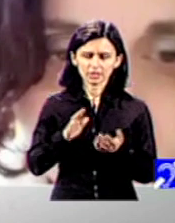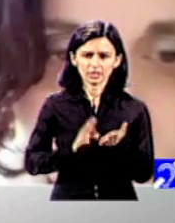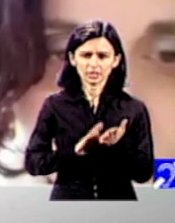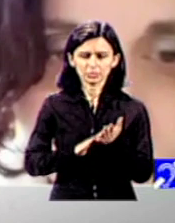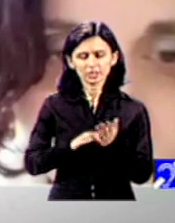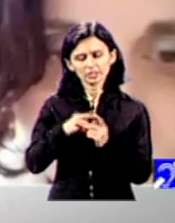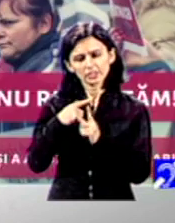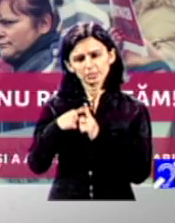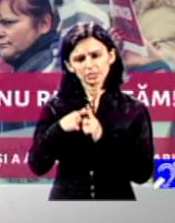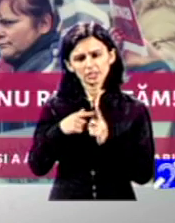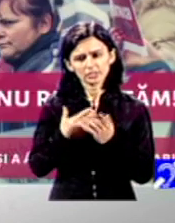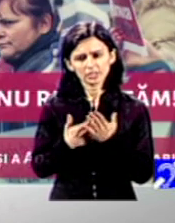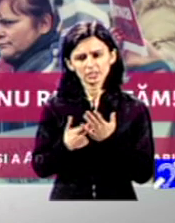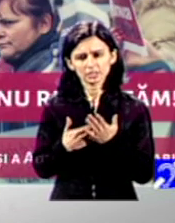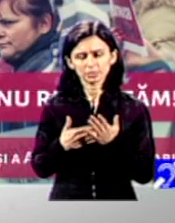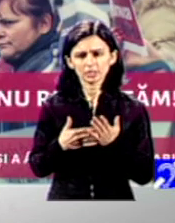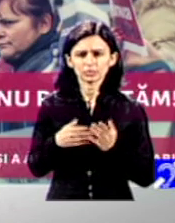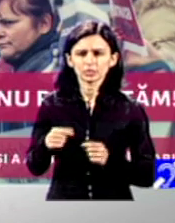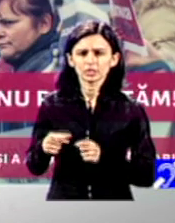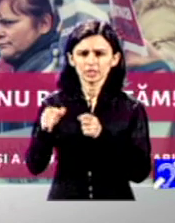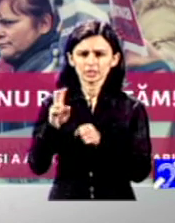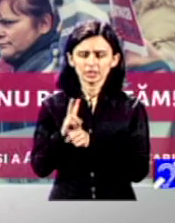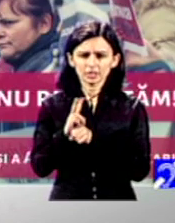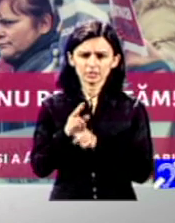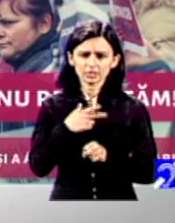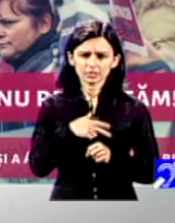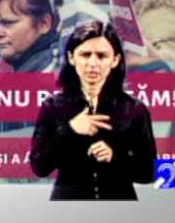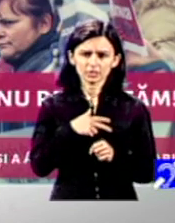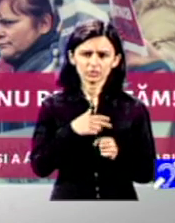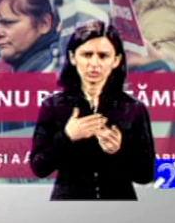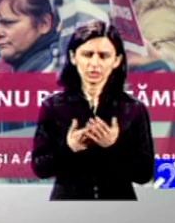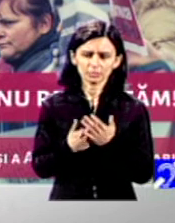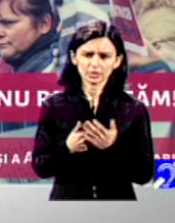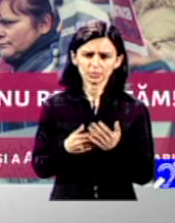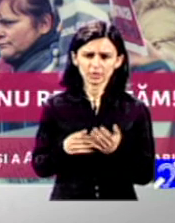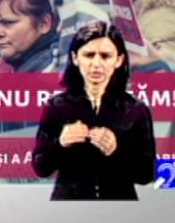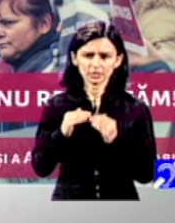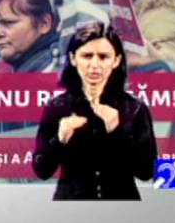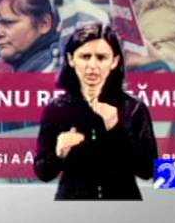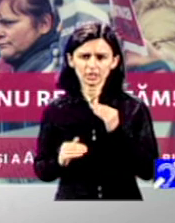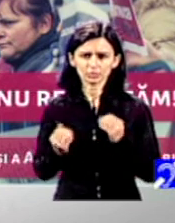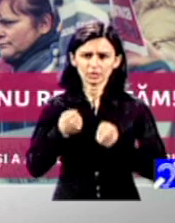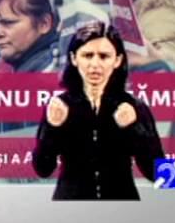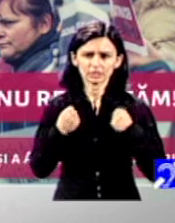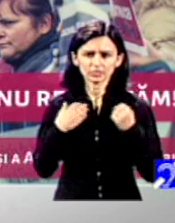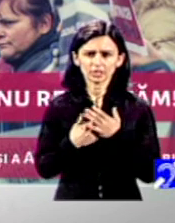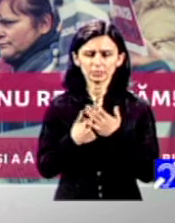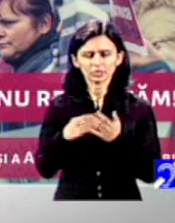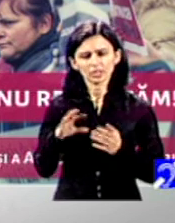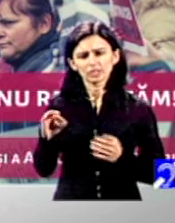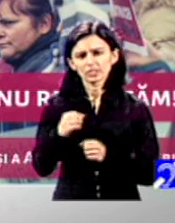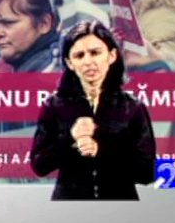pozitive și pentru DGSPC-uri să-și reducă activitatea. Pentru că altfel e foarte complicat să